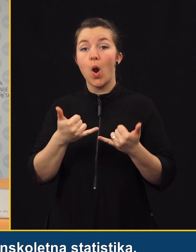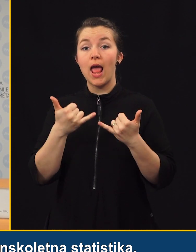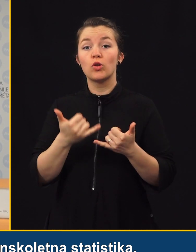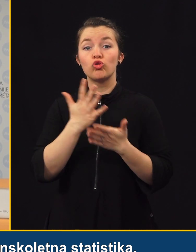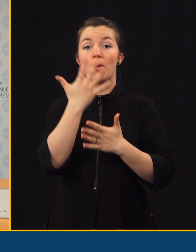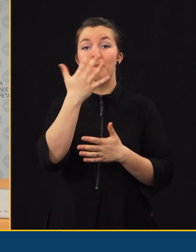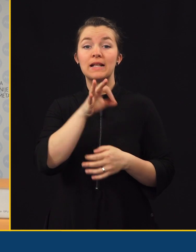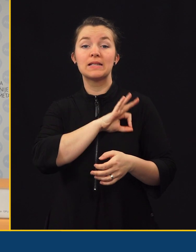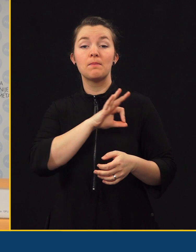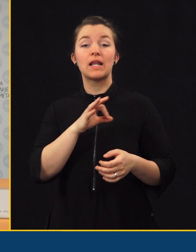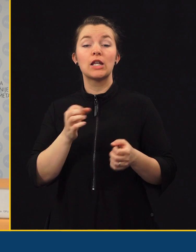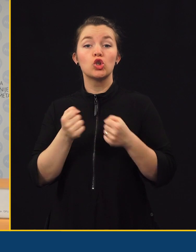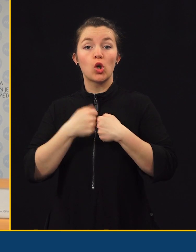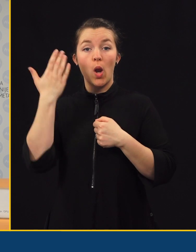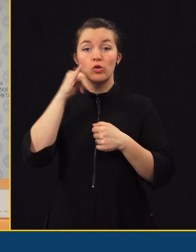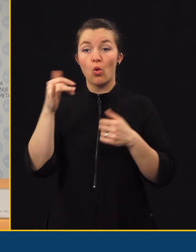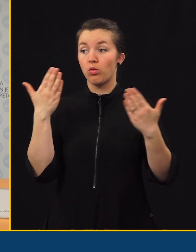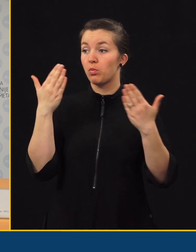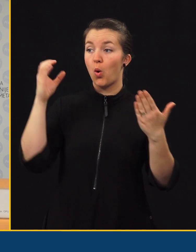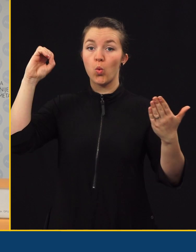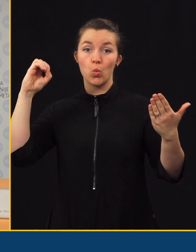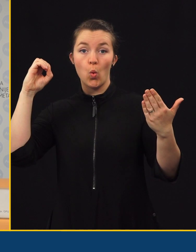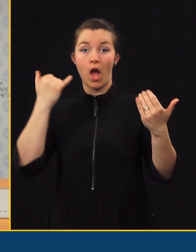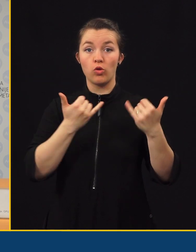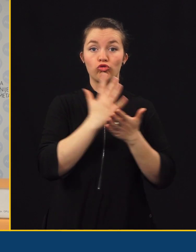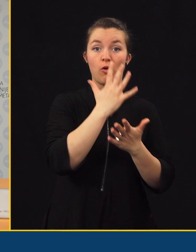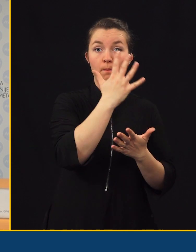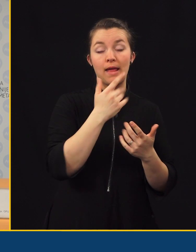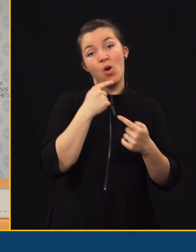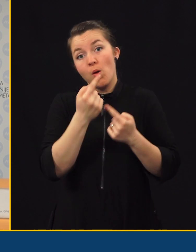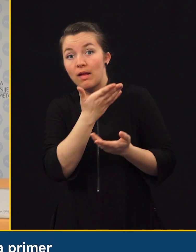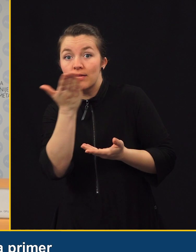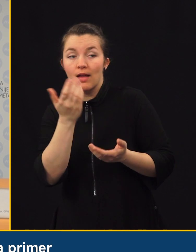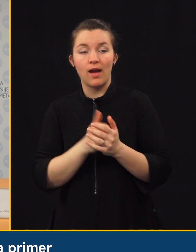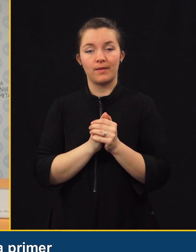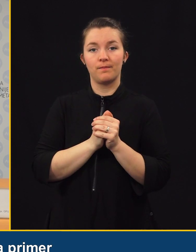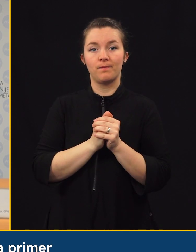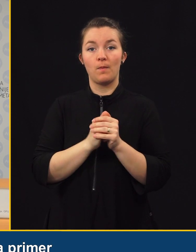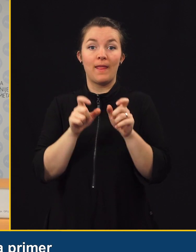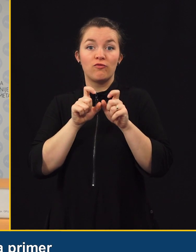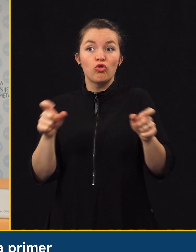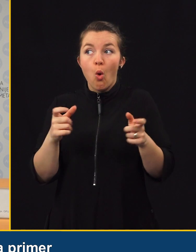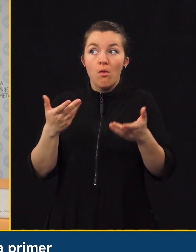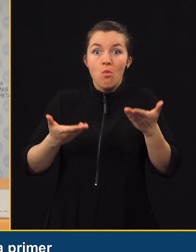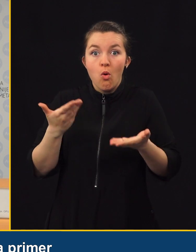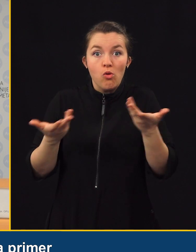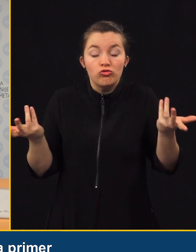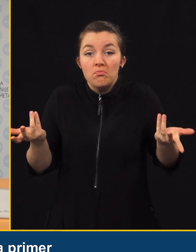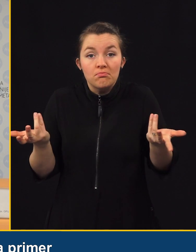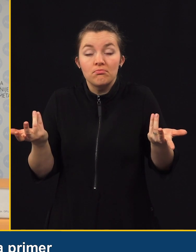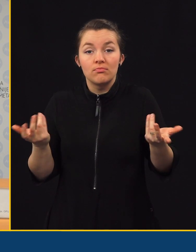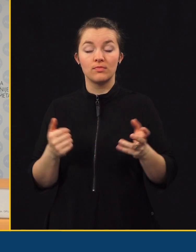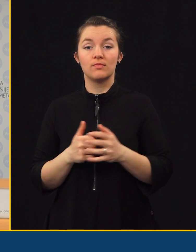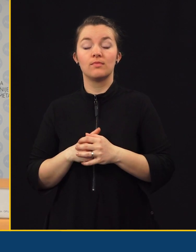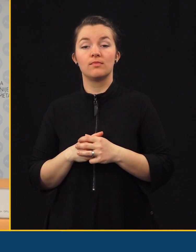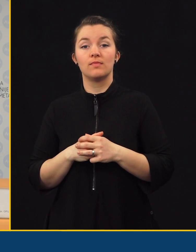pet smrtnih žrtev lani nobene, mogoče komentar na to. In lahko to zrok najde, mogoče na mrevenske